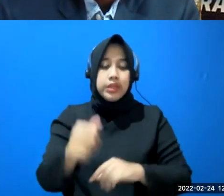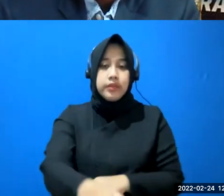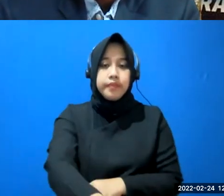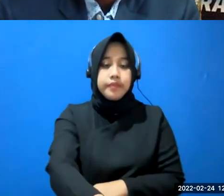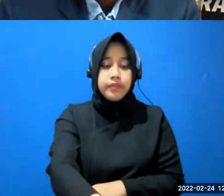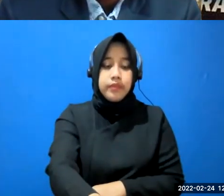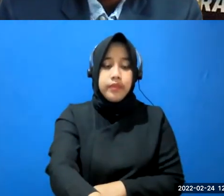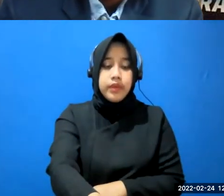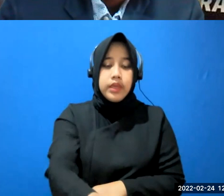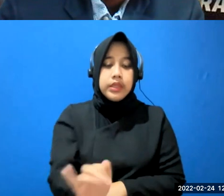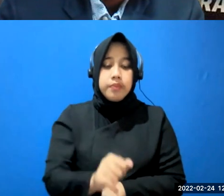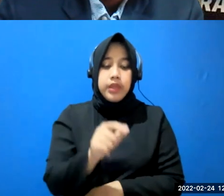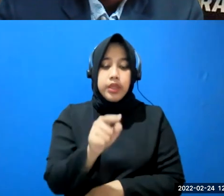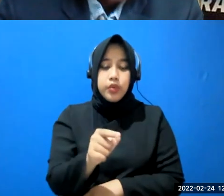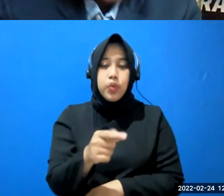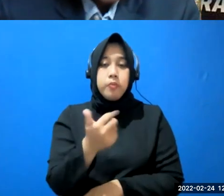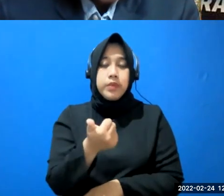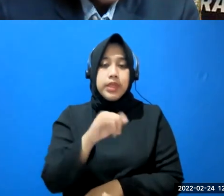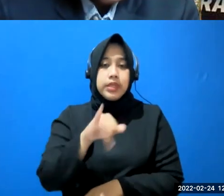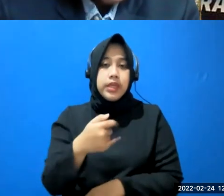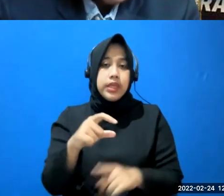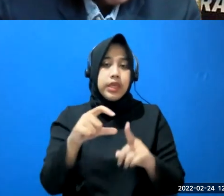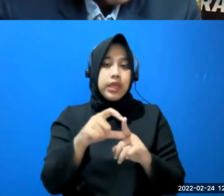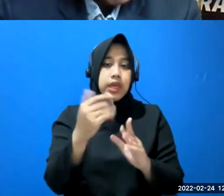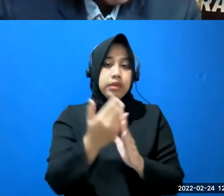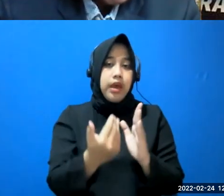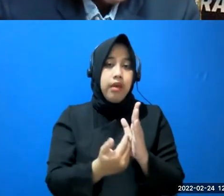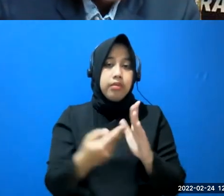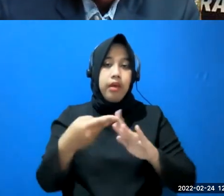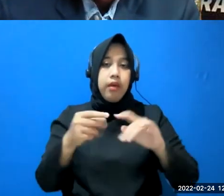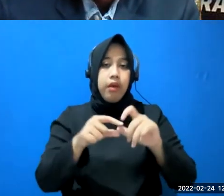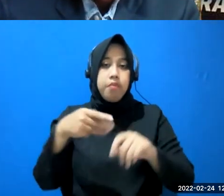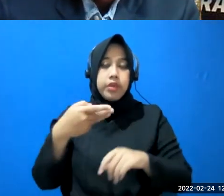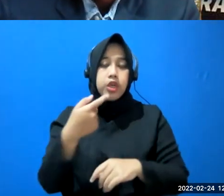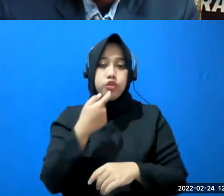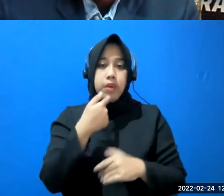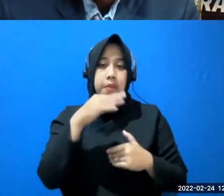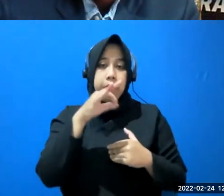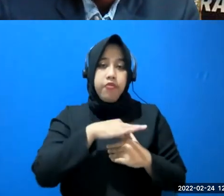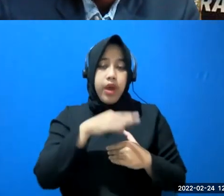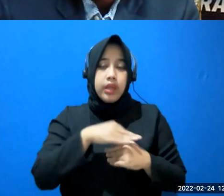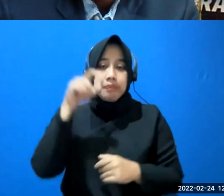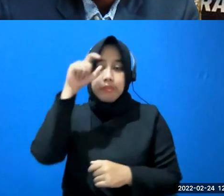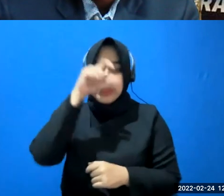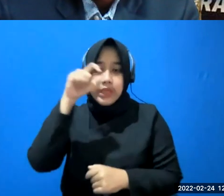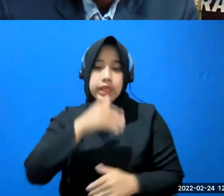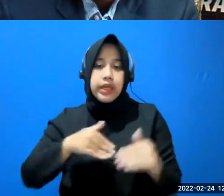seperti itu jadi bisa jadi database yang tidak sekedar bermanfaat buat pencari keadilan tapi juga